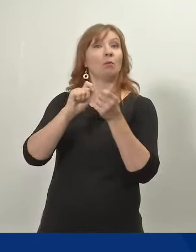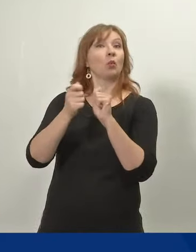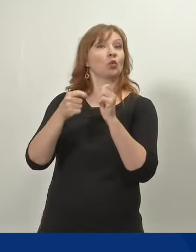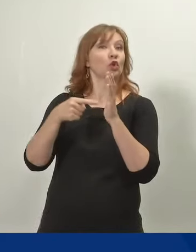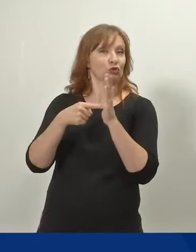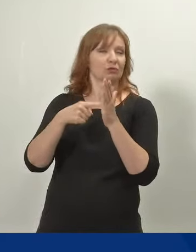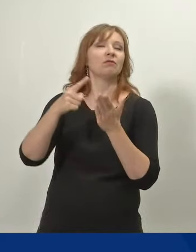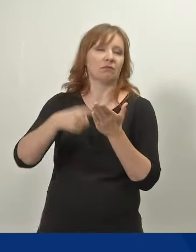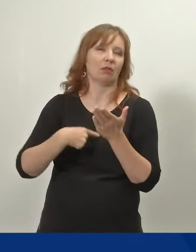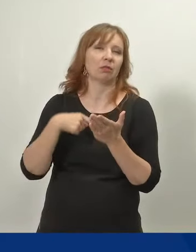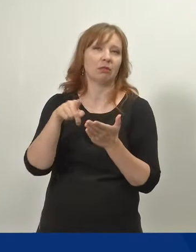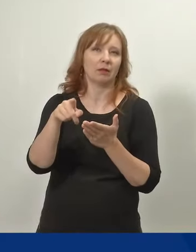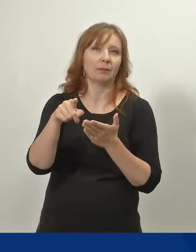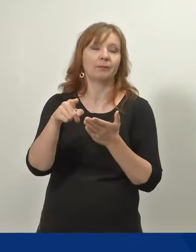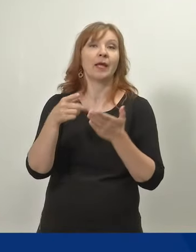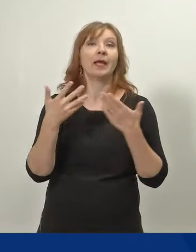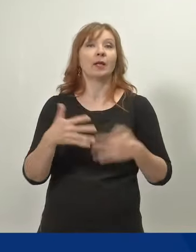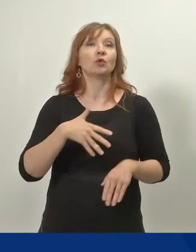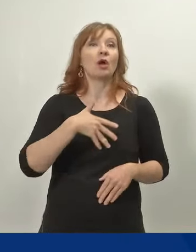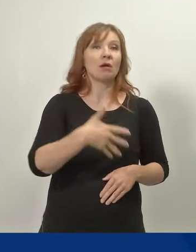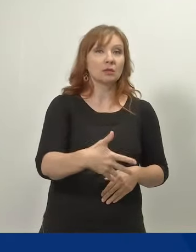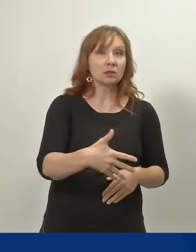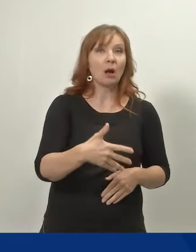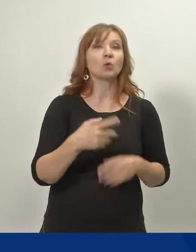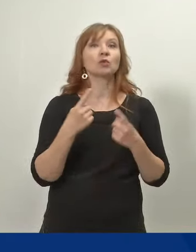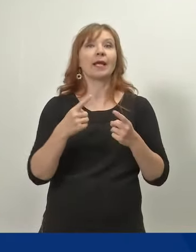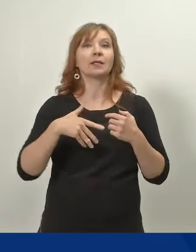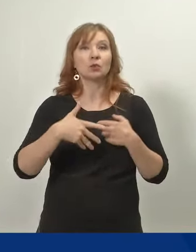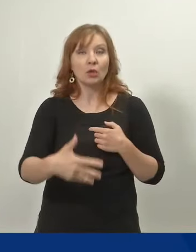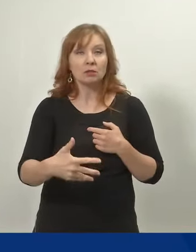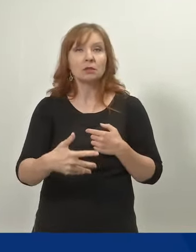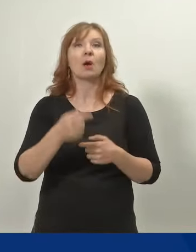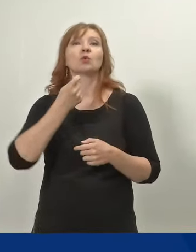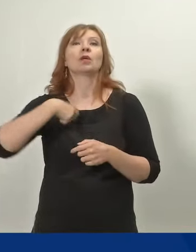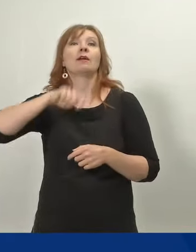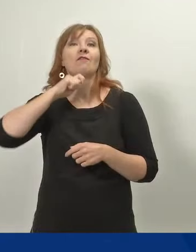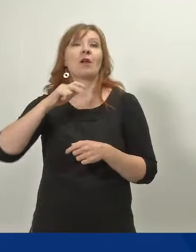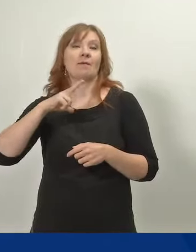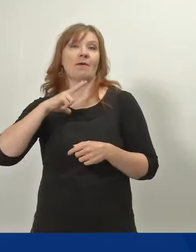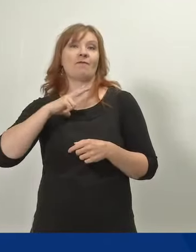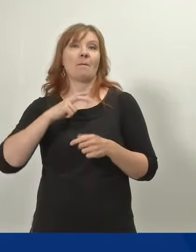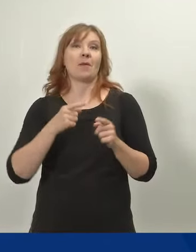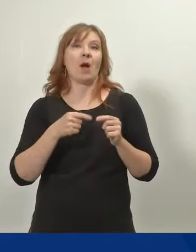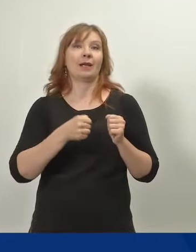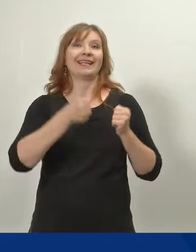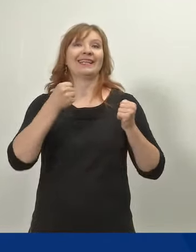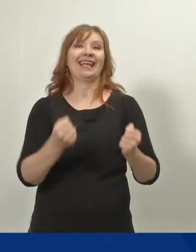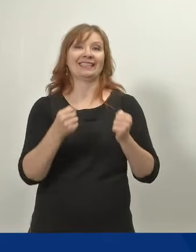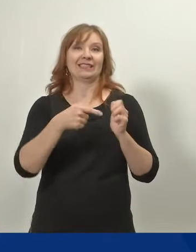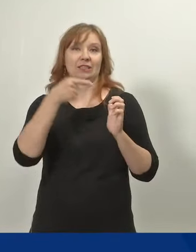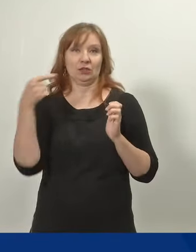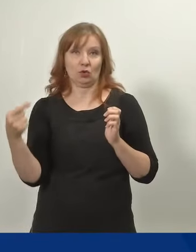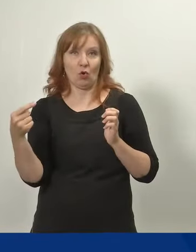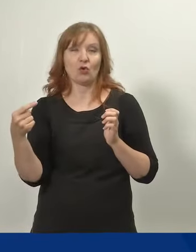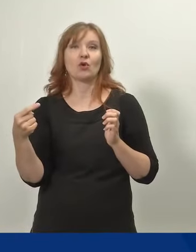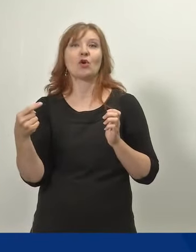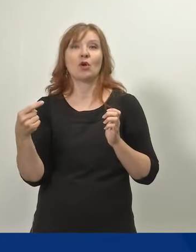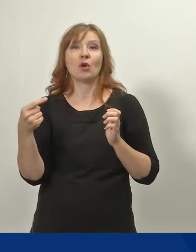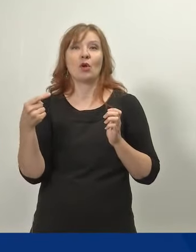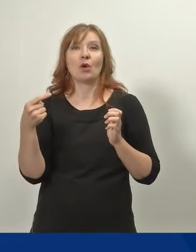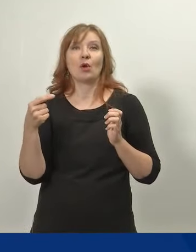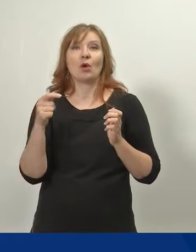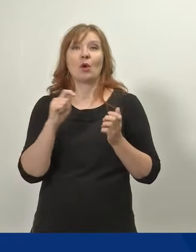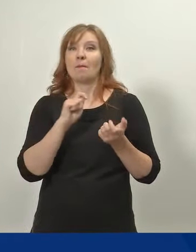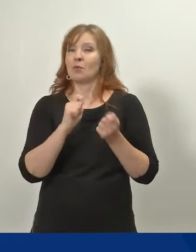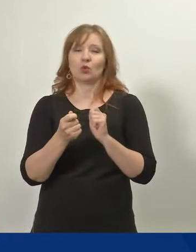ja tässä samalla tehdään erityisraskaus- ja vanhempainvapaan keston osalta, niin ei muutoksia tule, eli ne